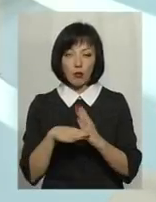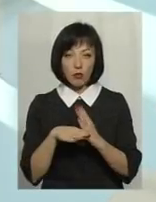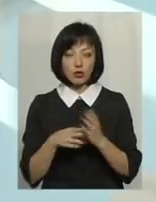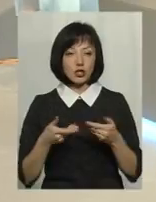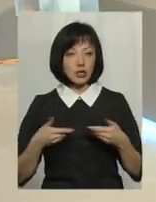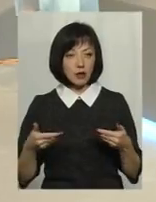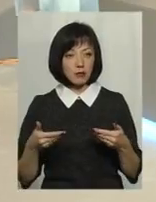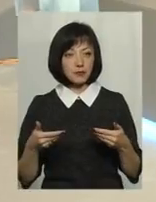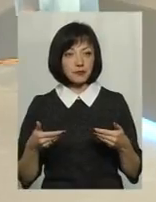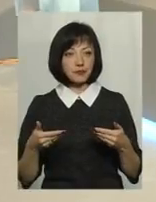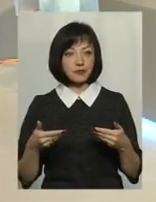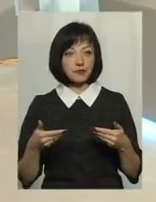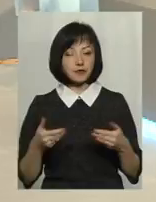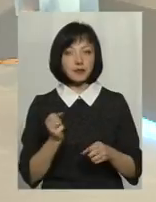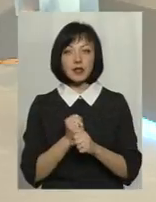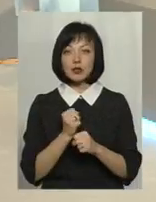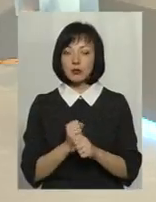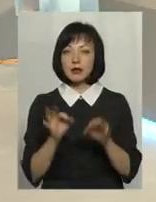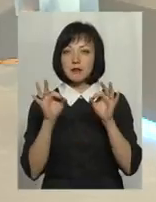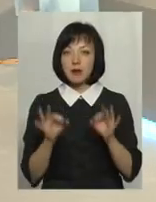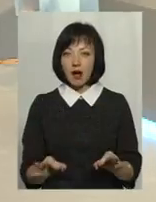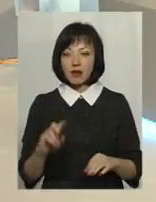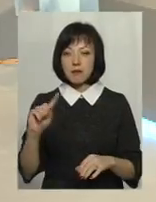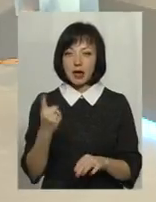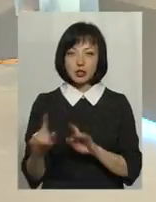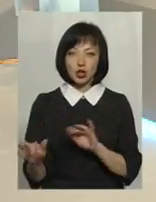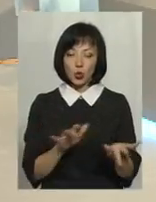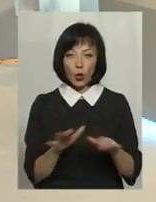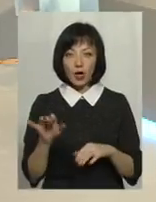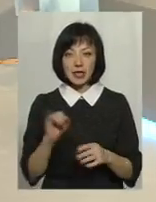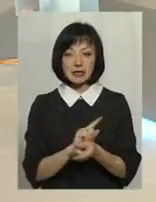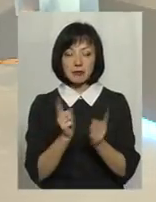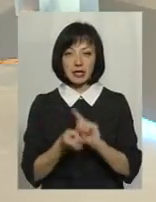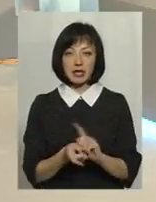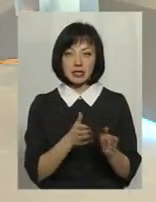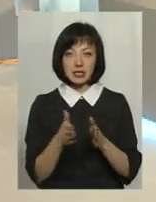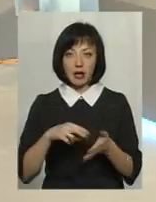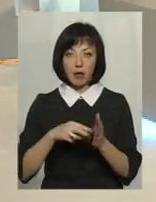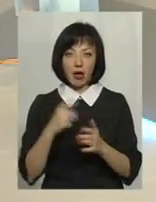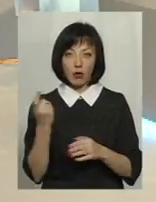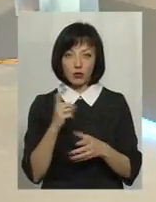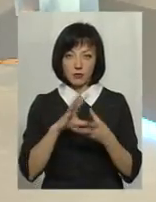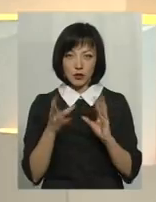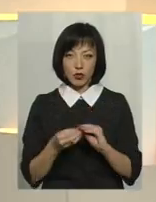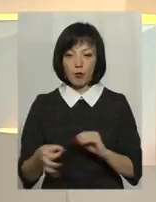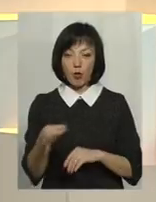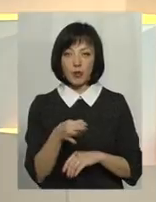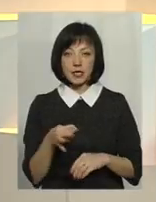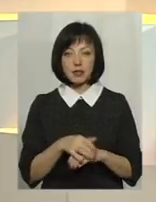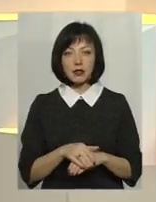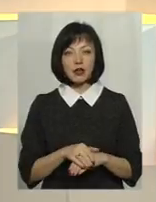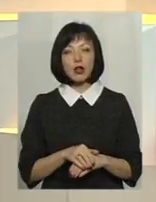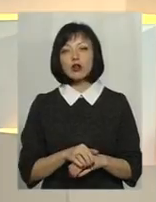нам зробити ті правильні перші кроки і змінити систему економіки в цілому державі. Що має бути